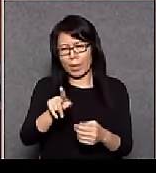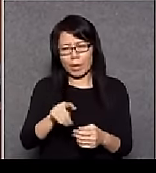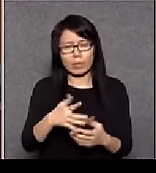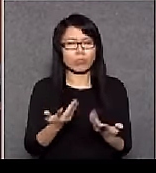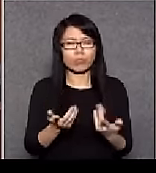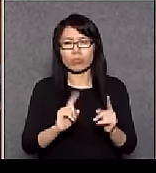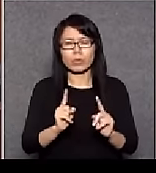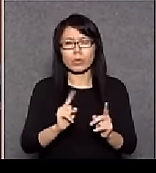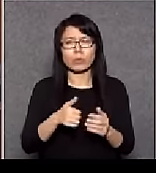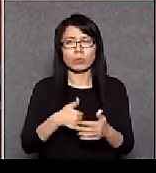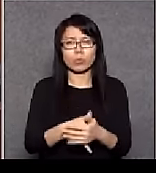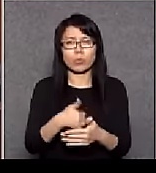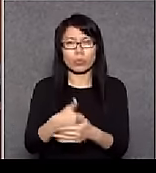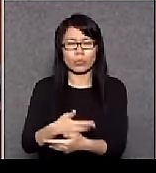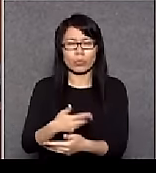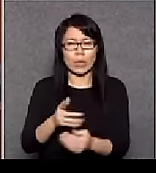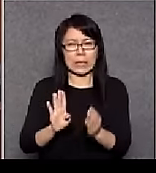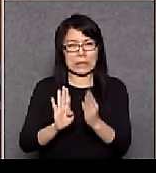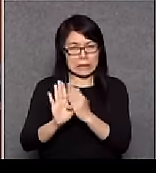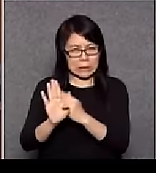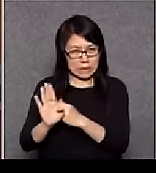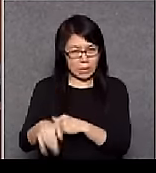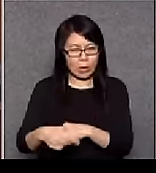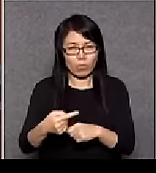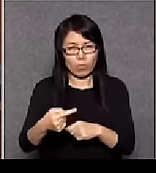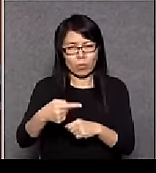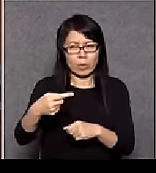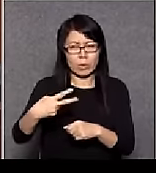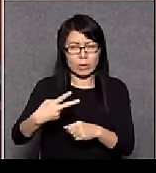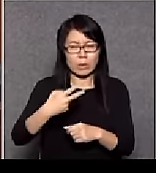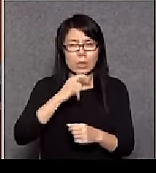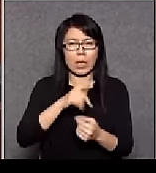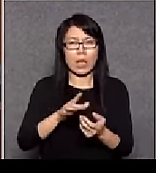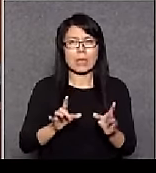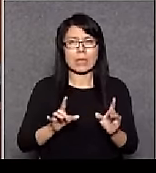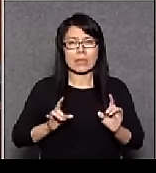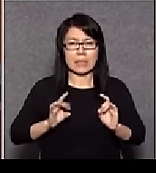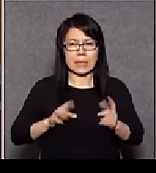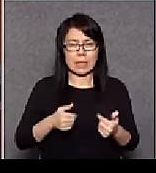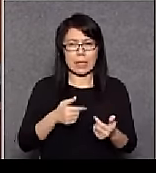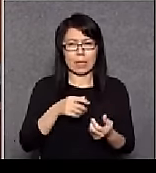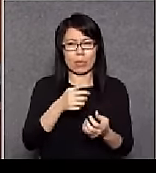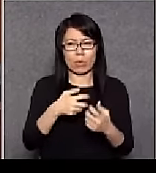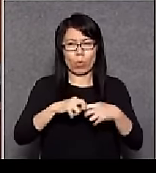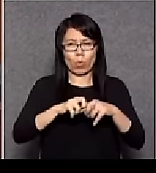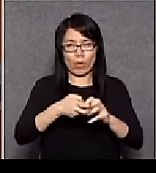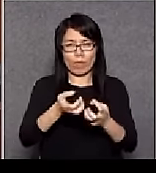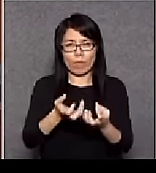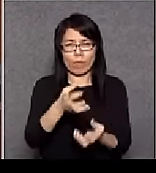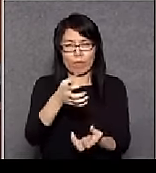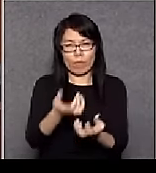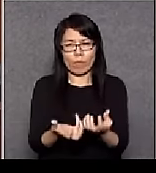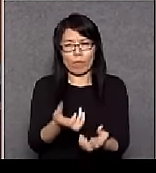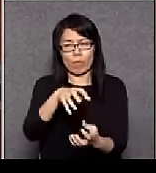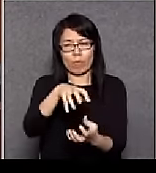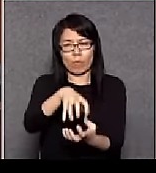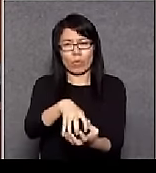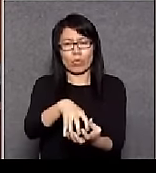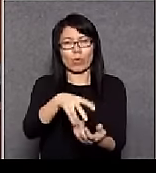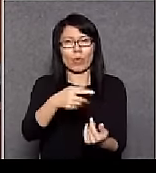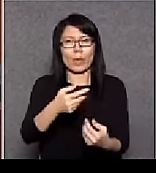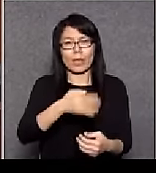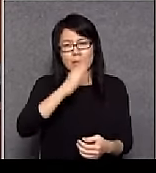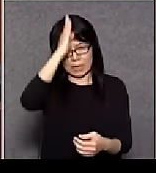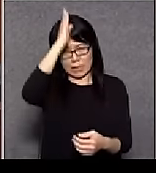跟著兩個很重要的議題就是不貝金之前骨頭銀行修例和消防潮例